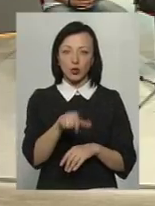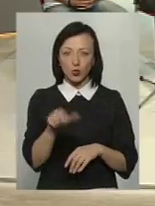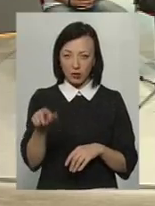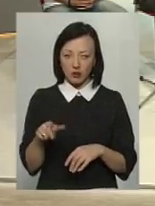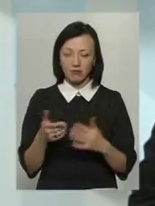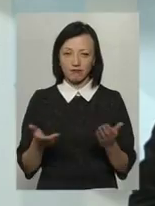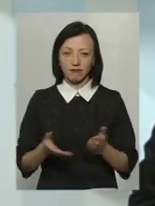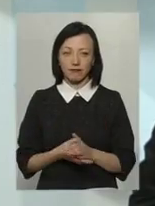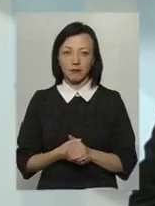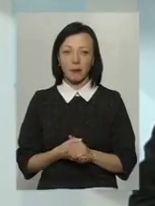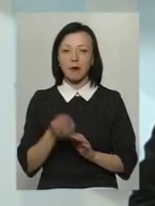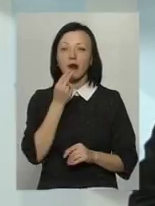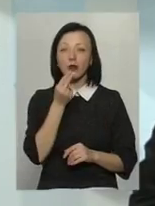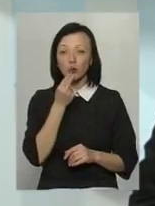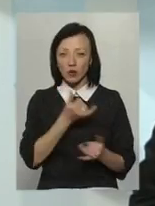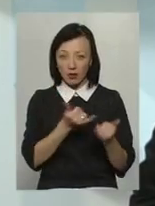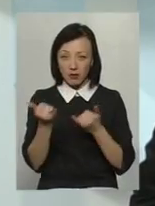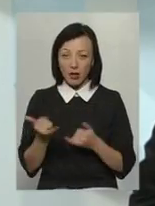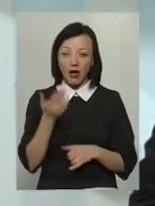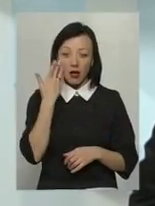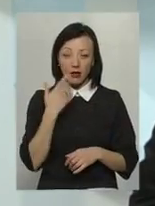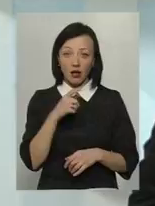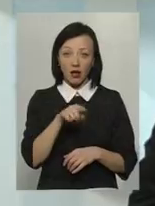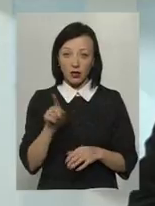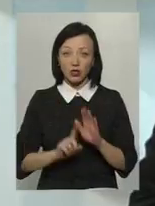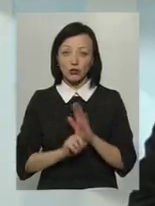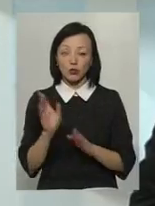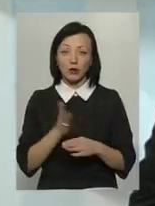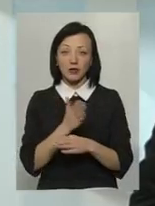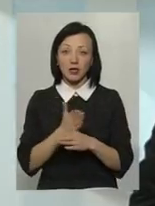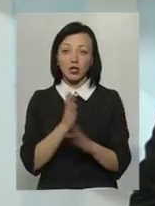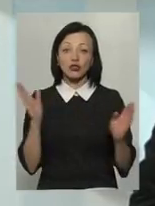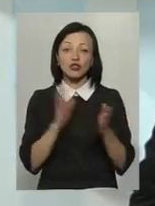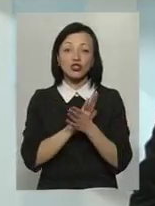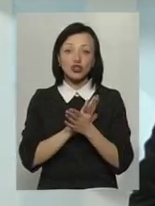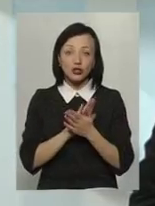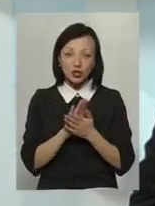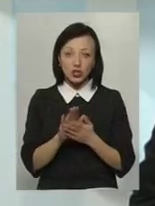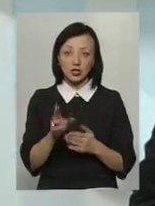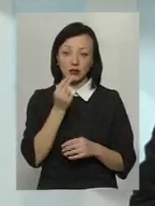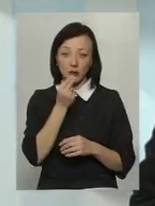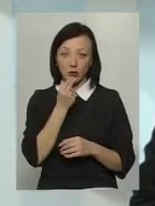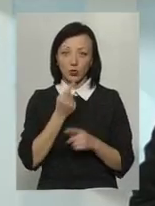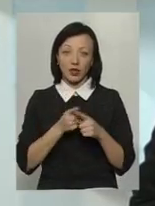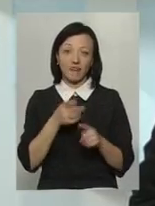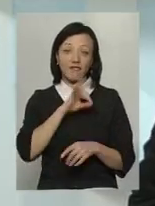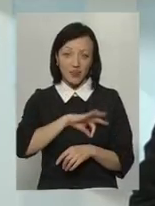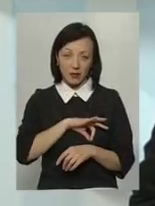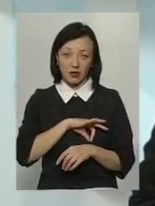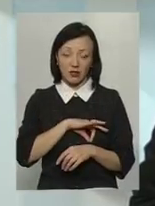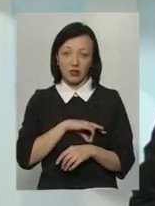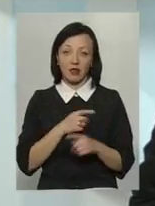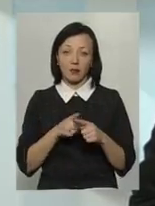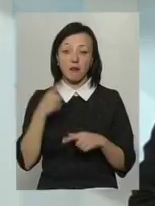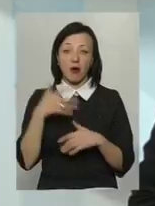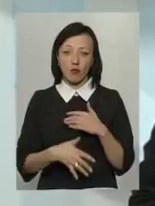продуктами. І коли вони почнуть производити органічні продукти, тому що це їм вигідно, тому